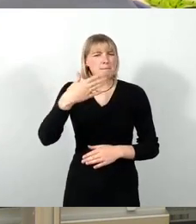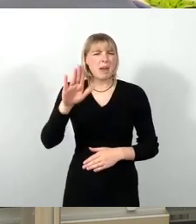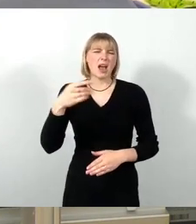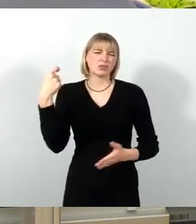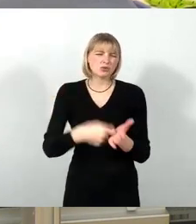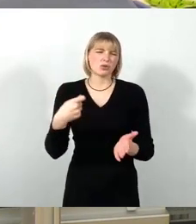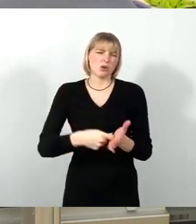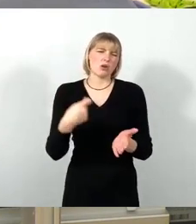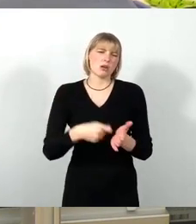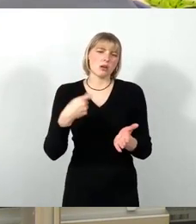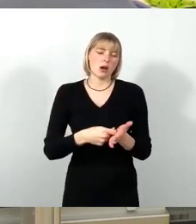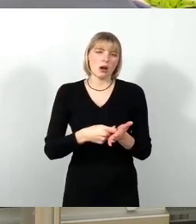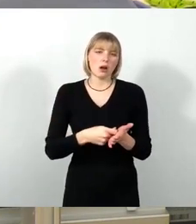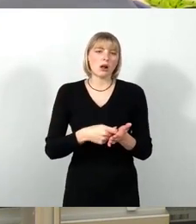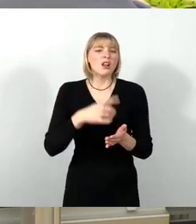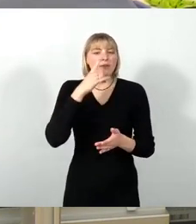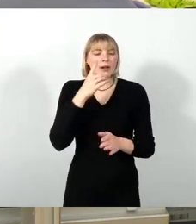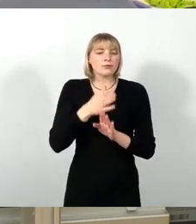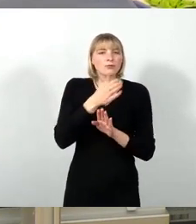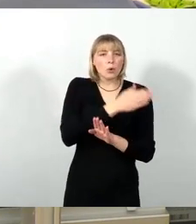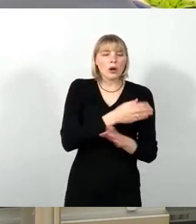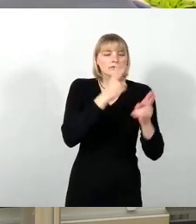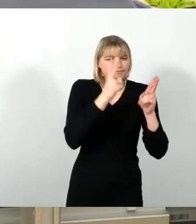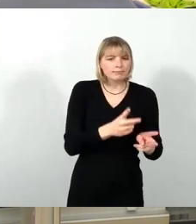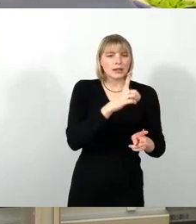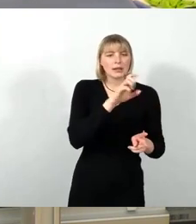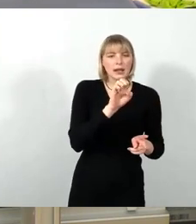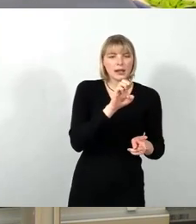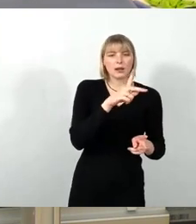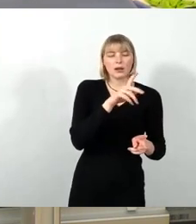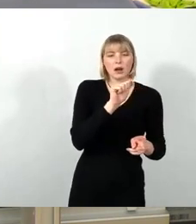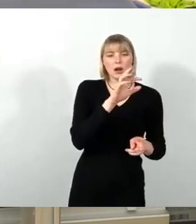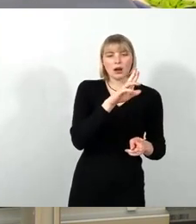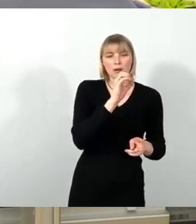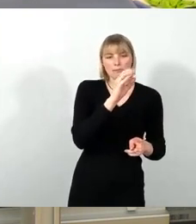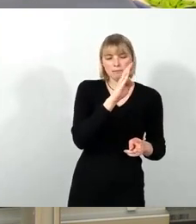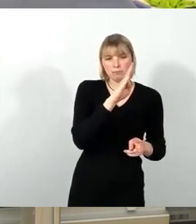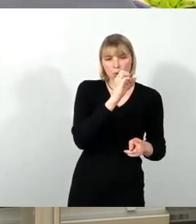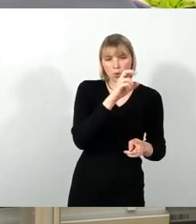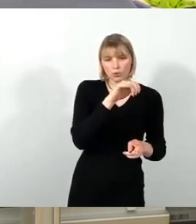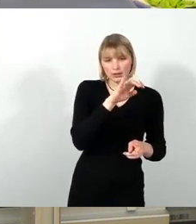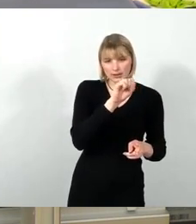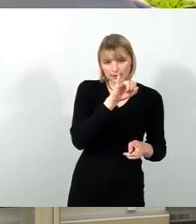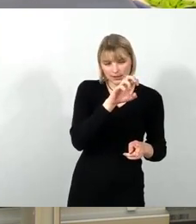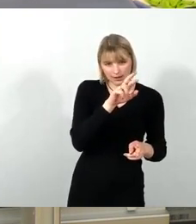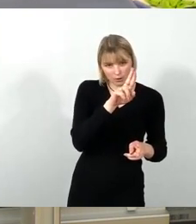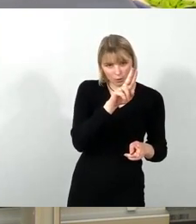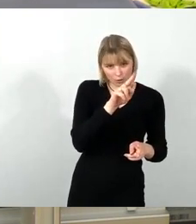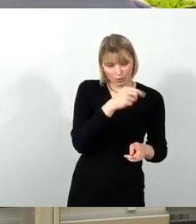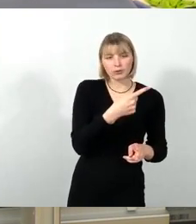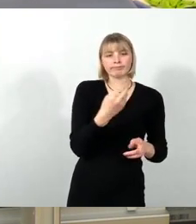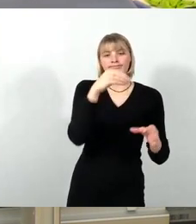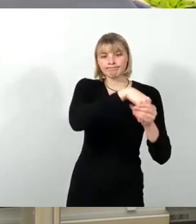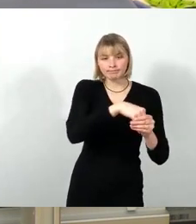endlich mal in eine echte Dekarbonisierung einsteigen und uns nicht nur mit so einem Popanz, wo Dekarbonisierungskonzept oder IEK